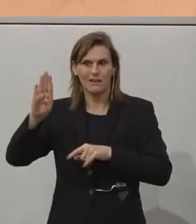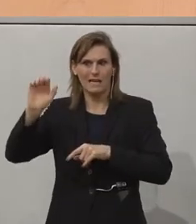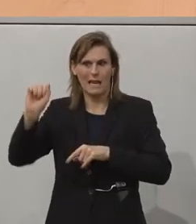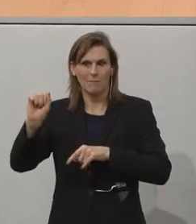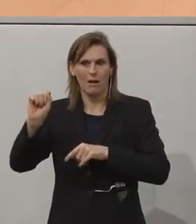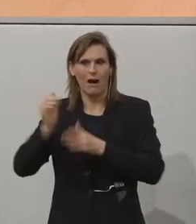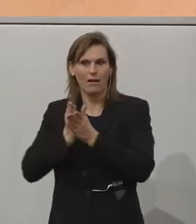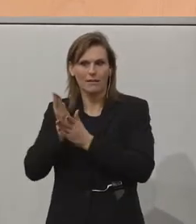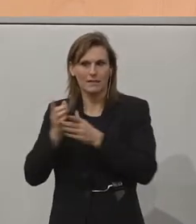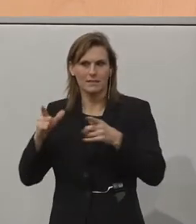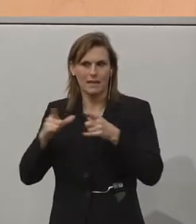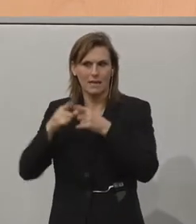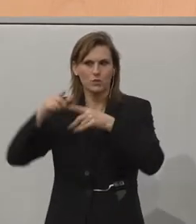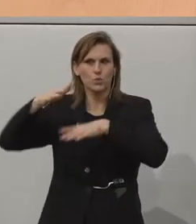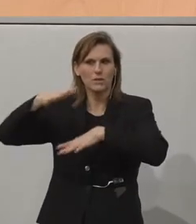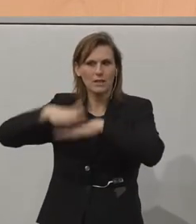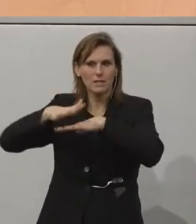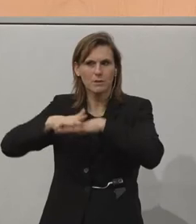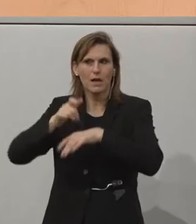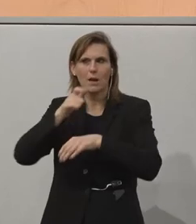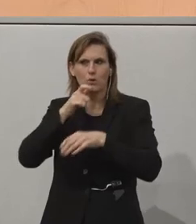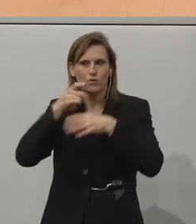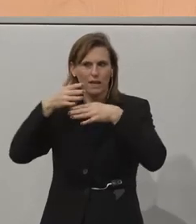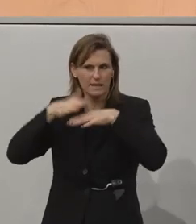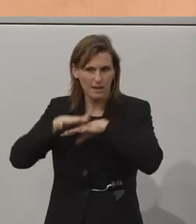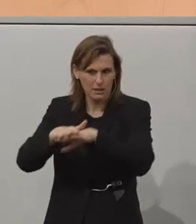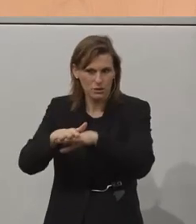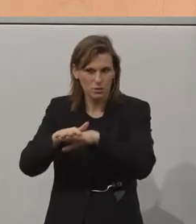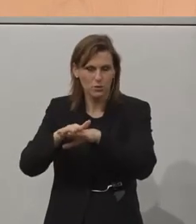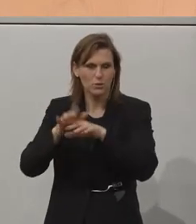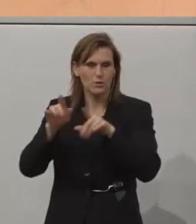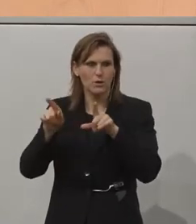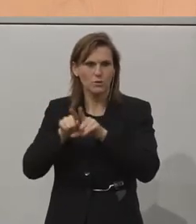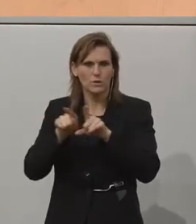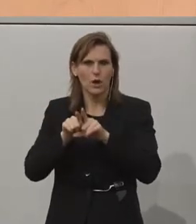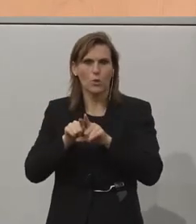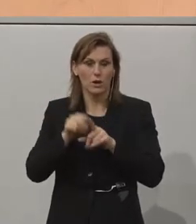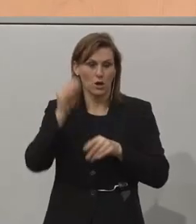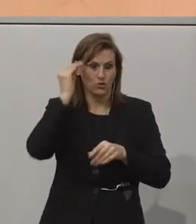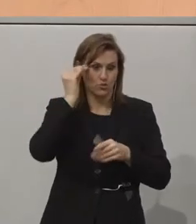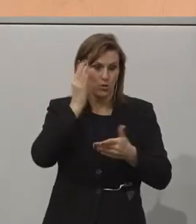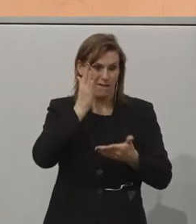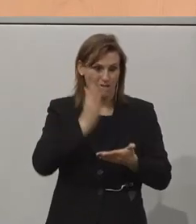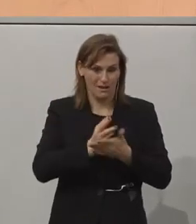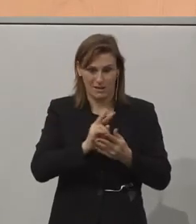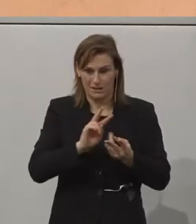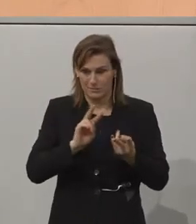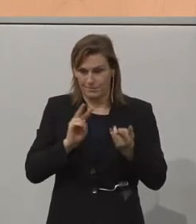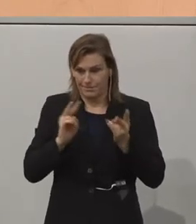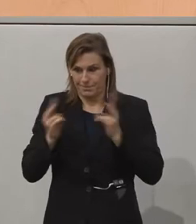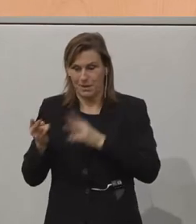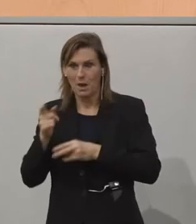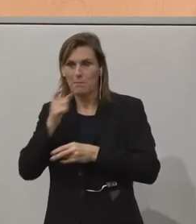NEBA ist das Netzwerk für berufliche Integration und besonders am Übergang Schule Beruf haben wir mit dem Jugendcoaching